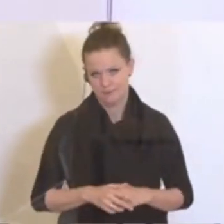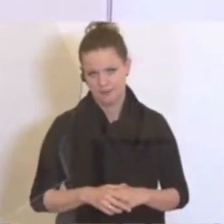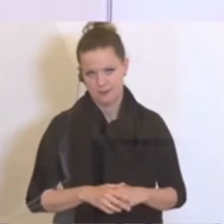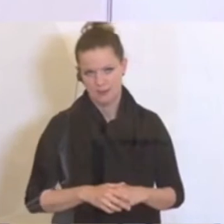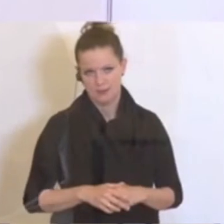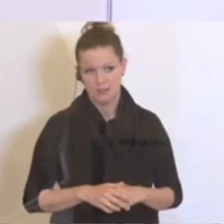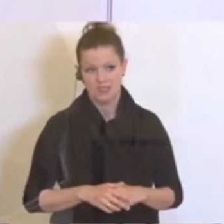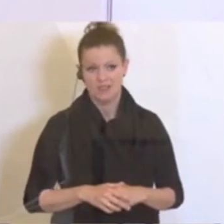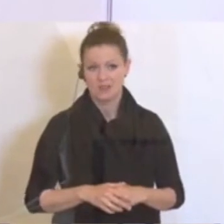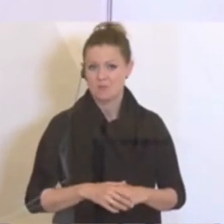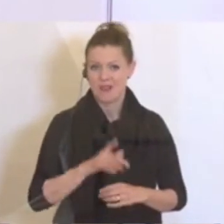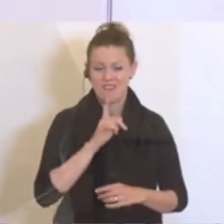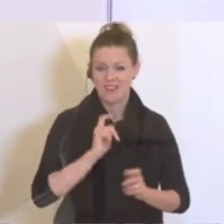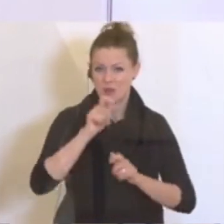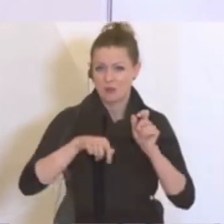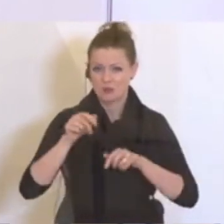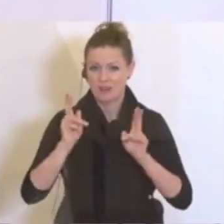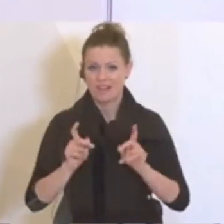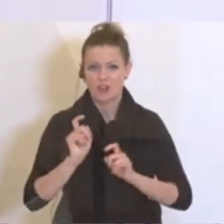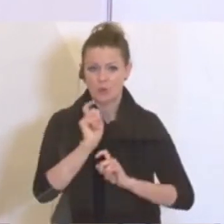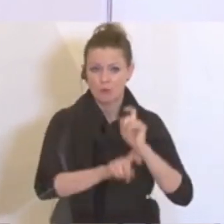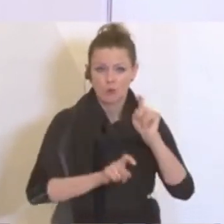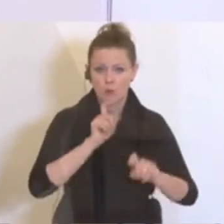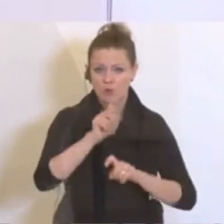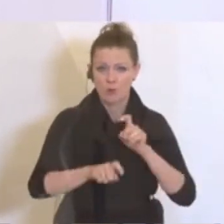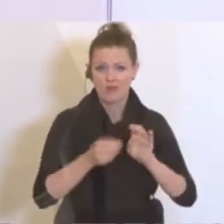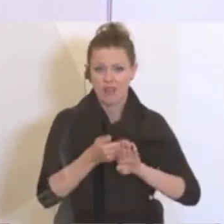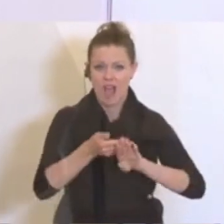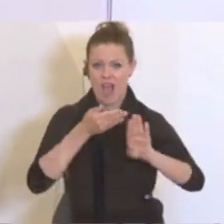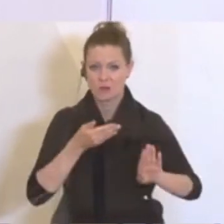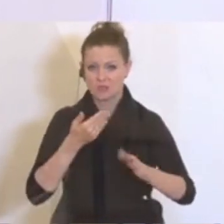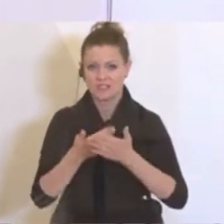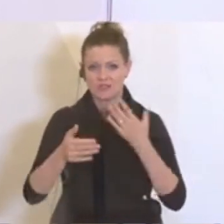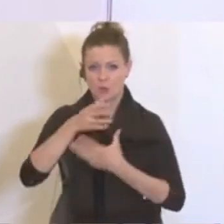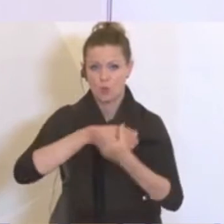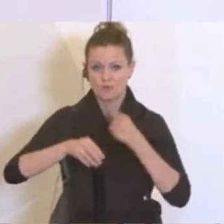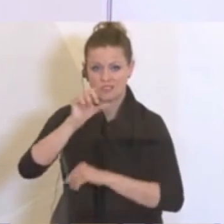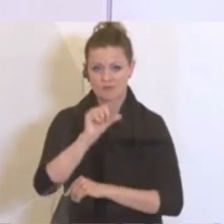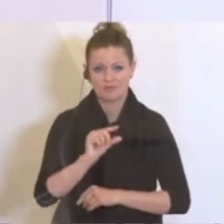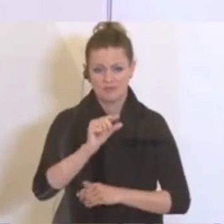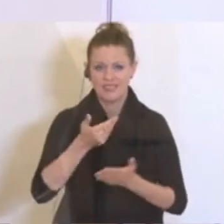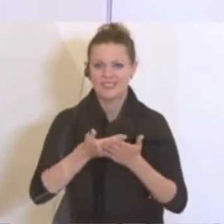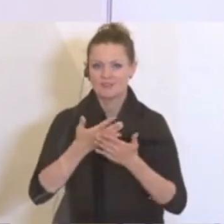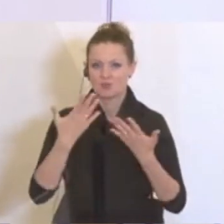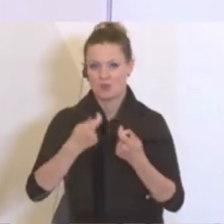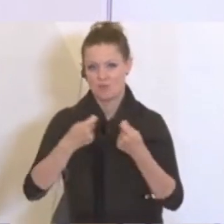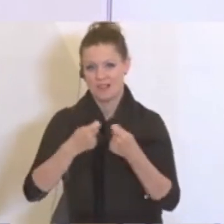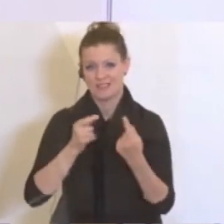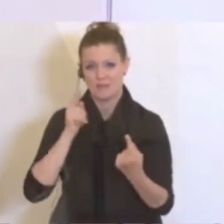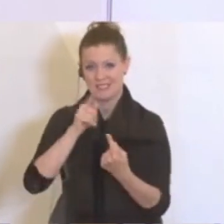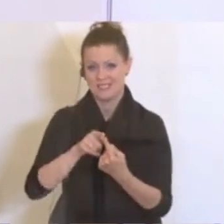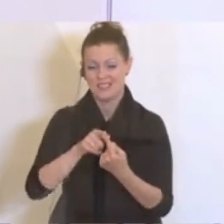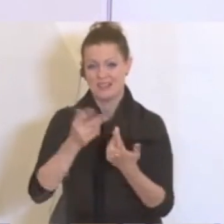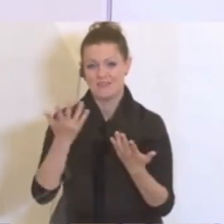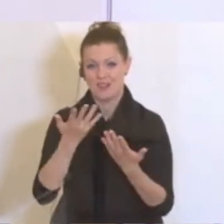Auslastung bzw. die höheren Abstände ist durchaus auch zu erwarten, dass die Umsätze geringer sind. Somit soll diese Maßnahme in erster